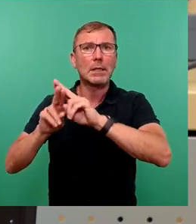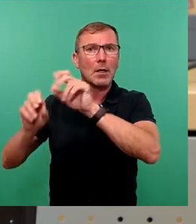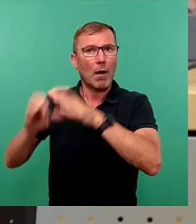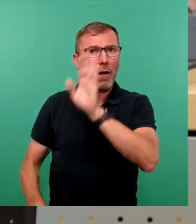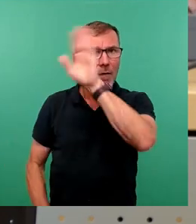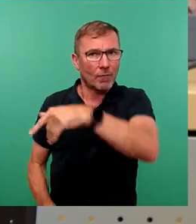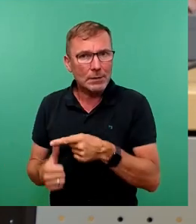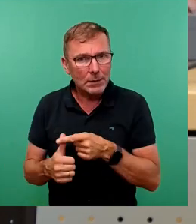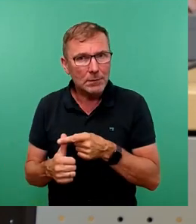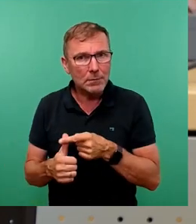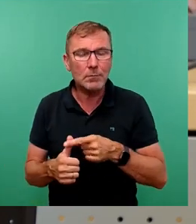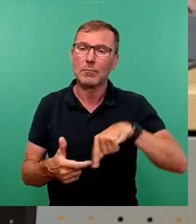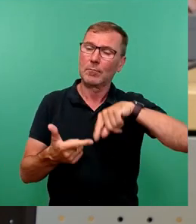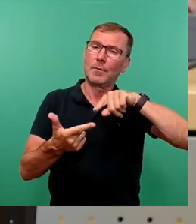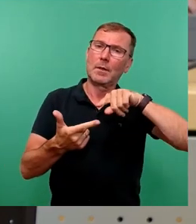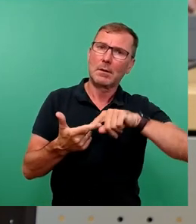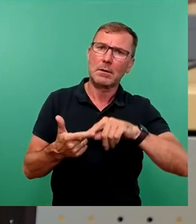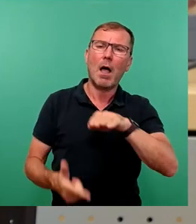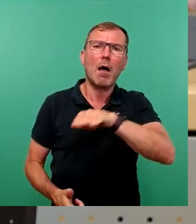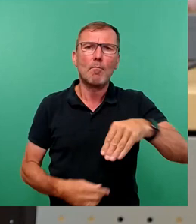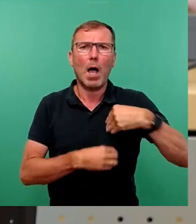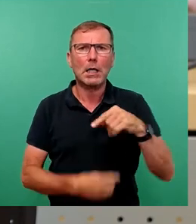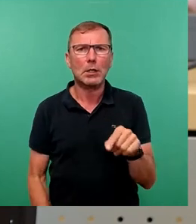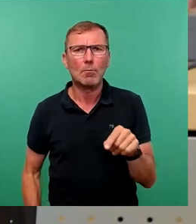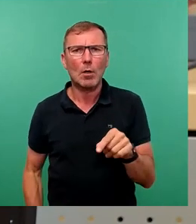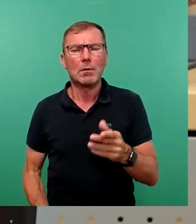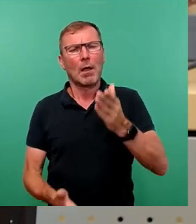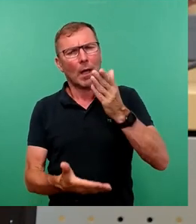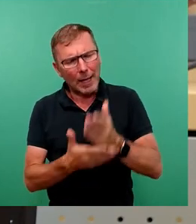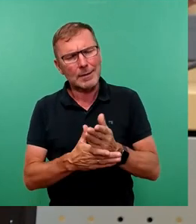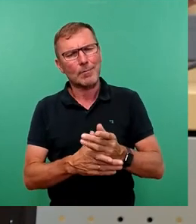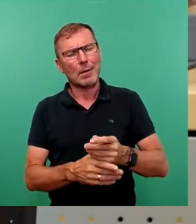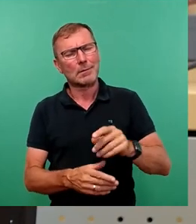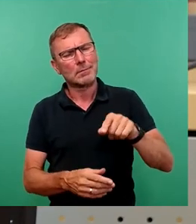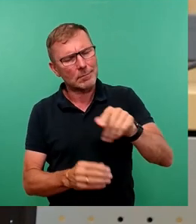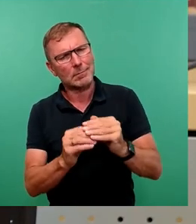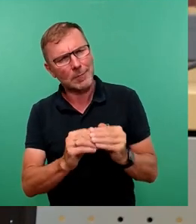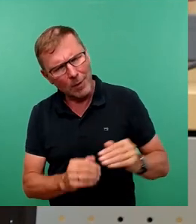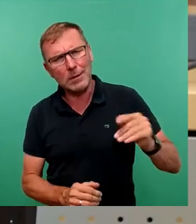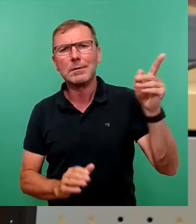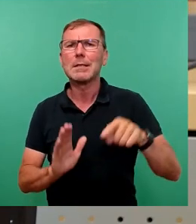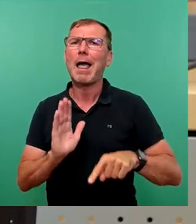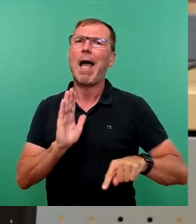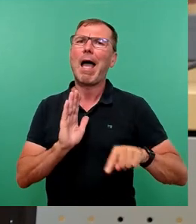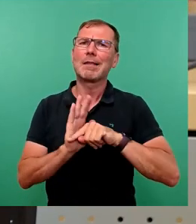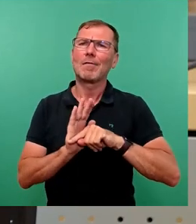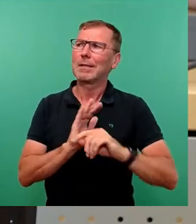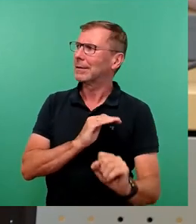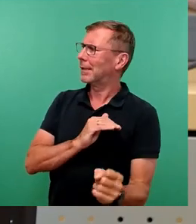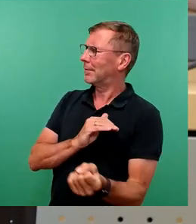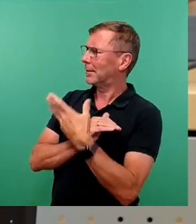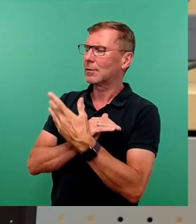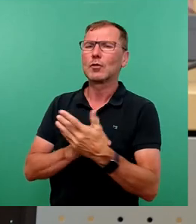anderen tatsächlich bei den Parkgebühren endlich mal rangehen würden, dann würden die Defizite, die hier auch an die Wand geworfen wurden,